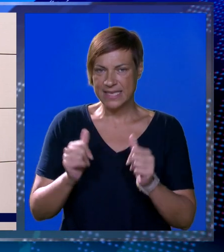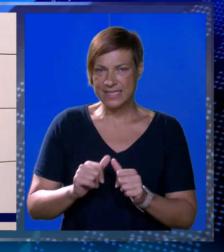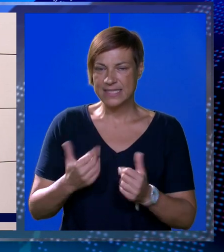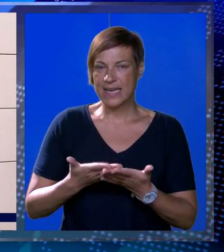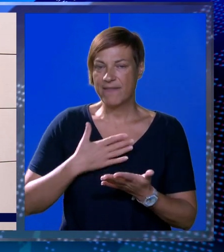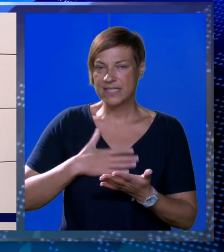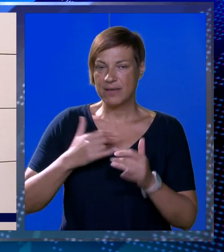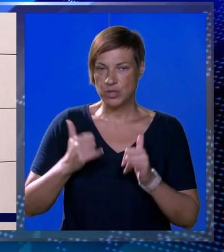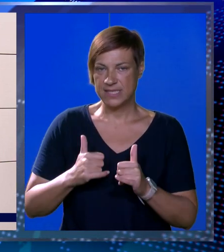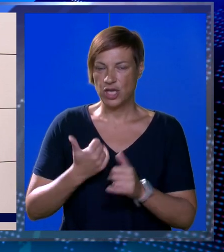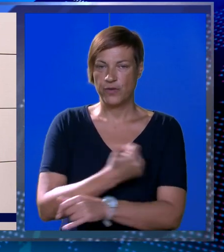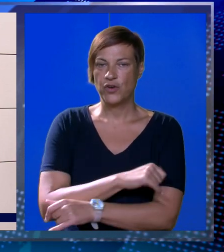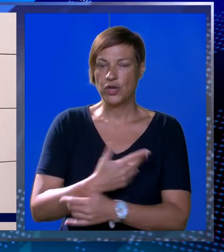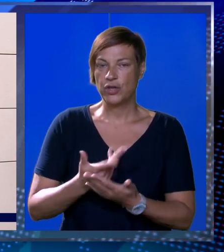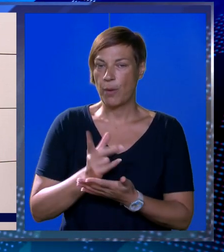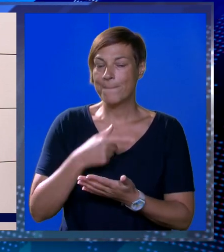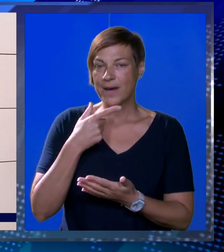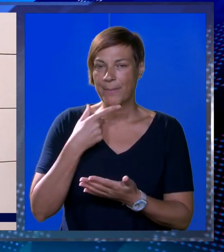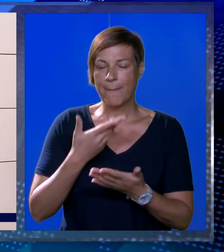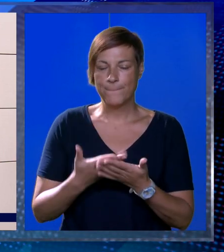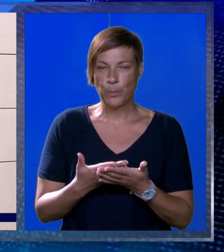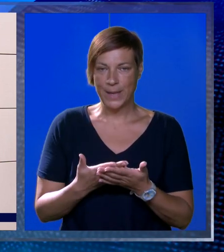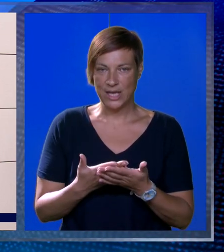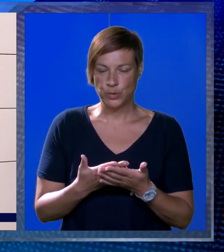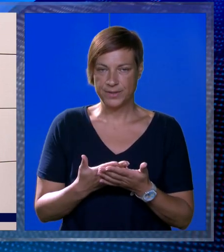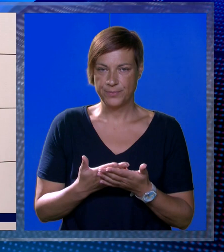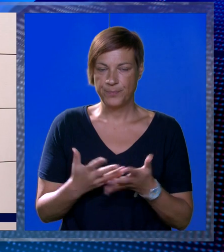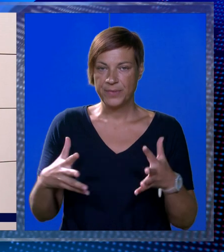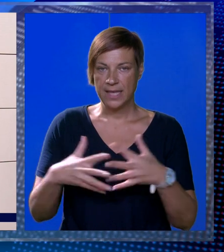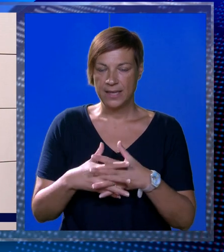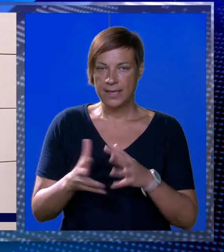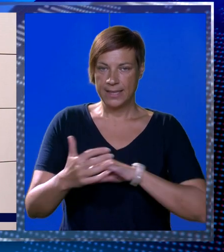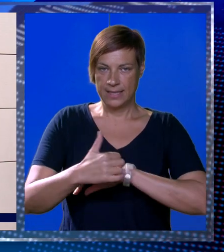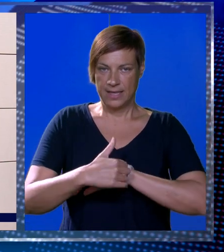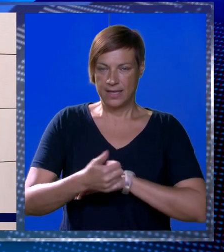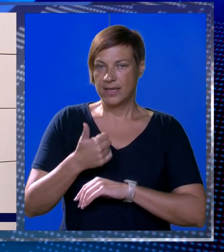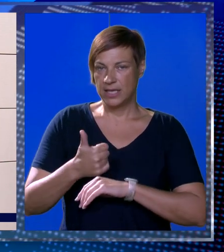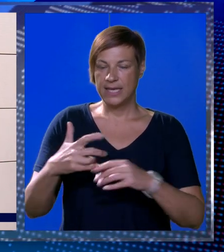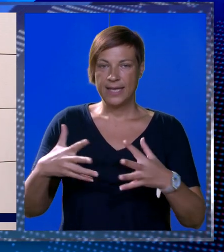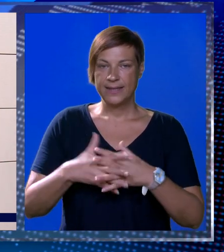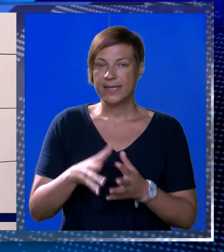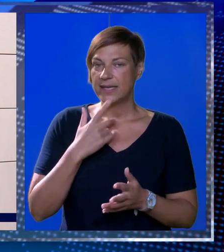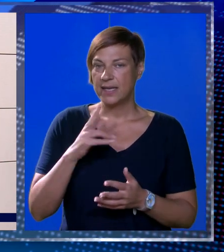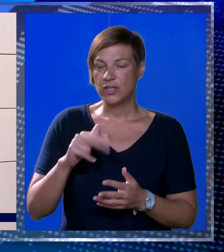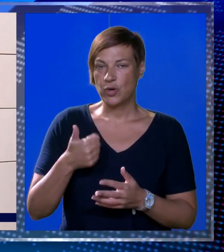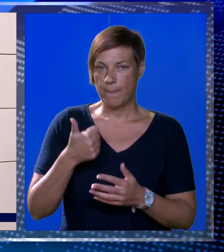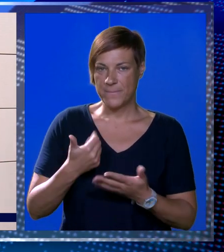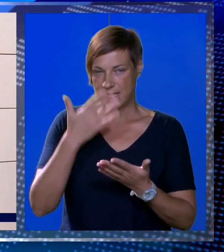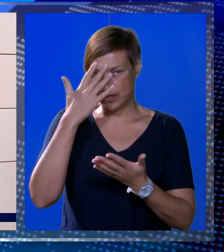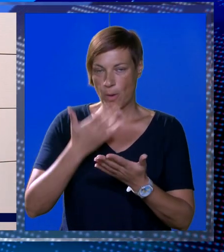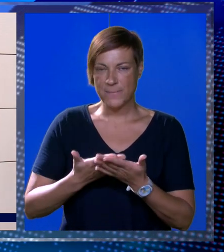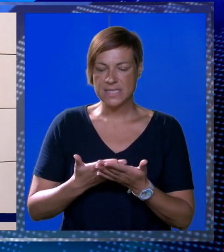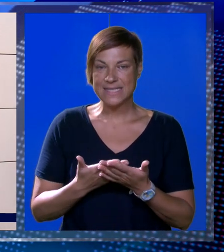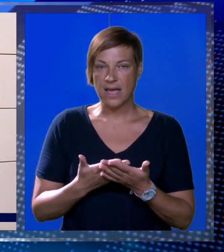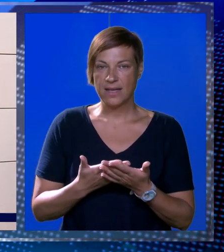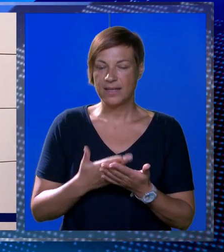veselimo se i ovoj godini. Ono što moram napomentiti da je grad Dubrovnik jedini grad koji ima jedno ovako